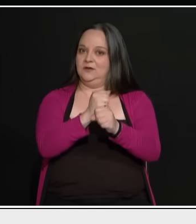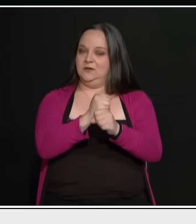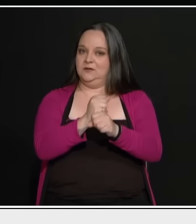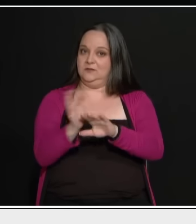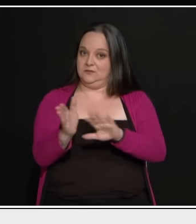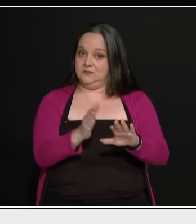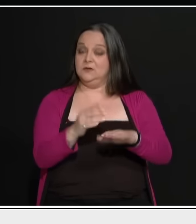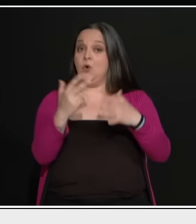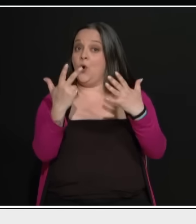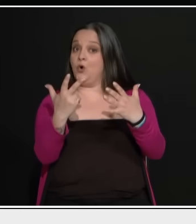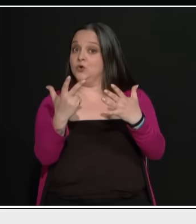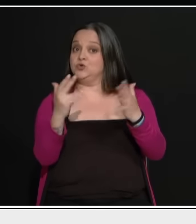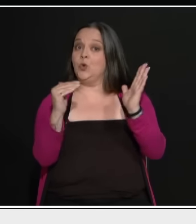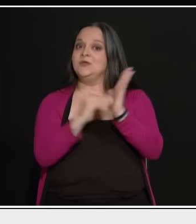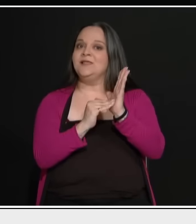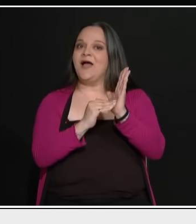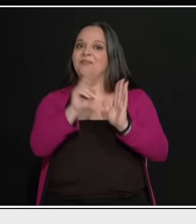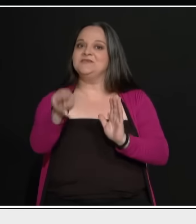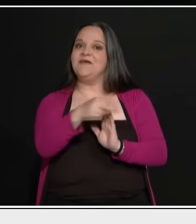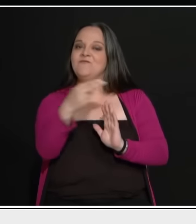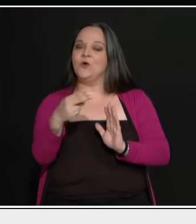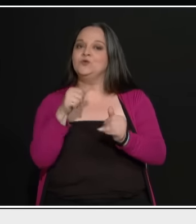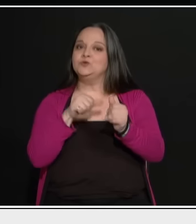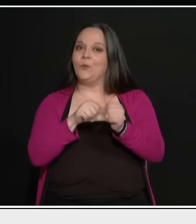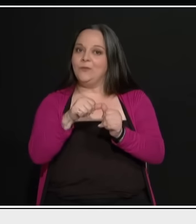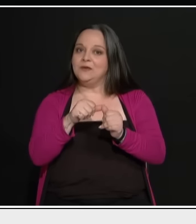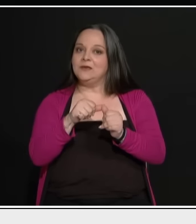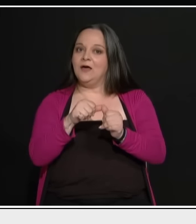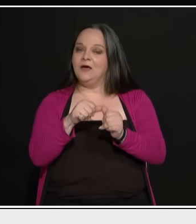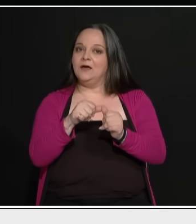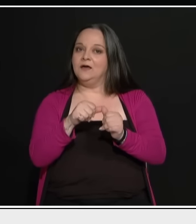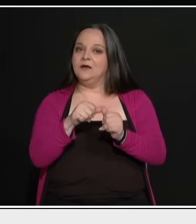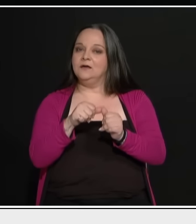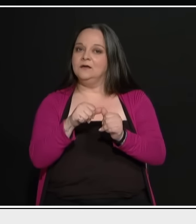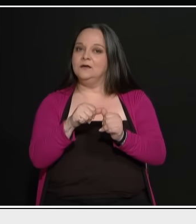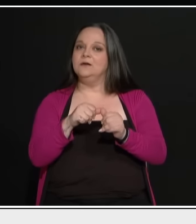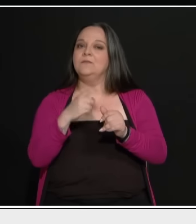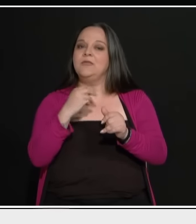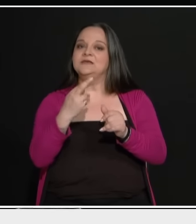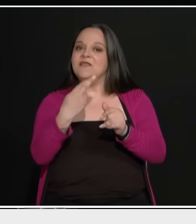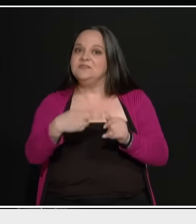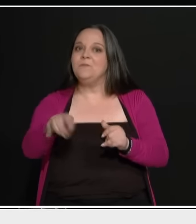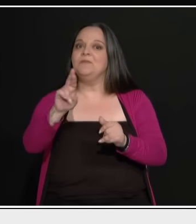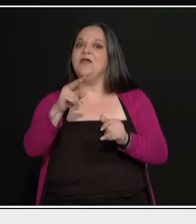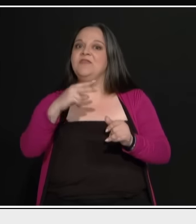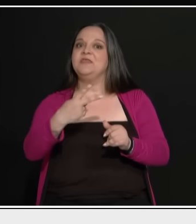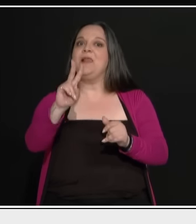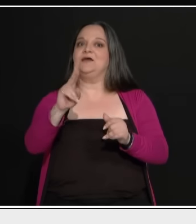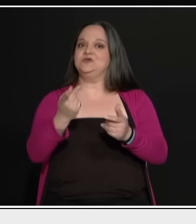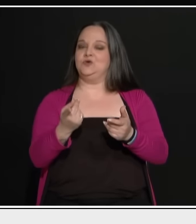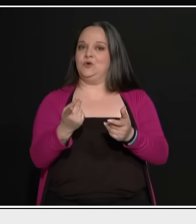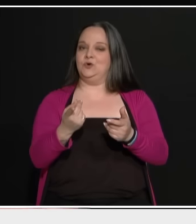οργαζομένων, θα παίρνει άλλα 8-10 από τα κέρδη. Θα έχεις διπλασιασμό μισθού. Θα έρθει μετά ο